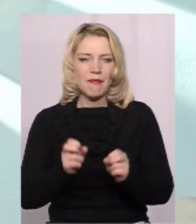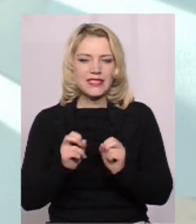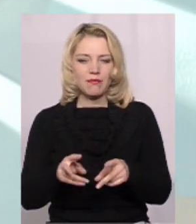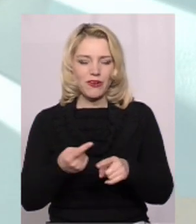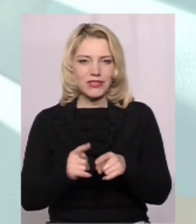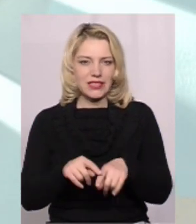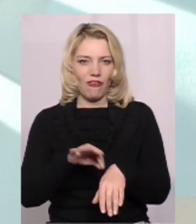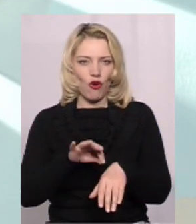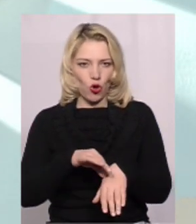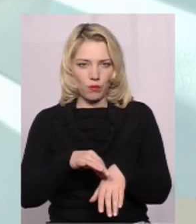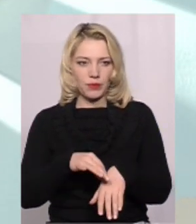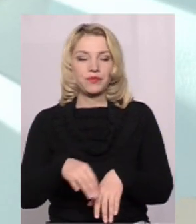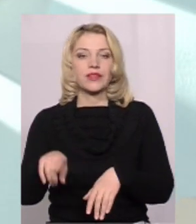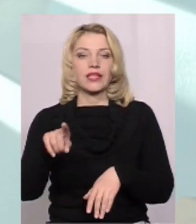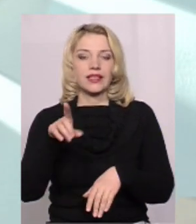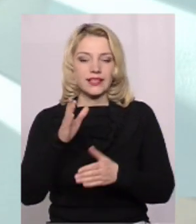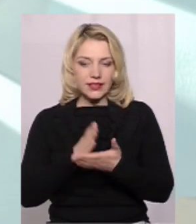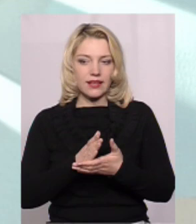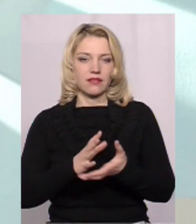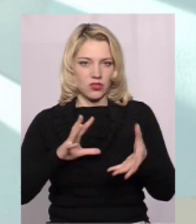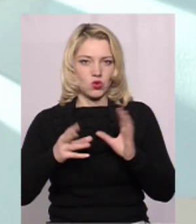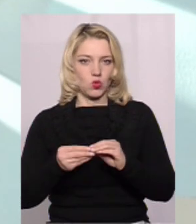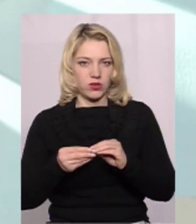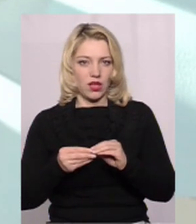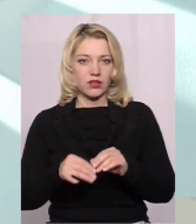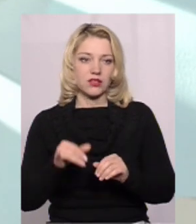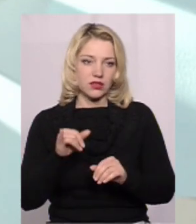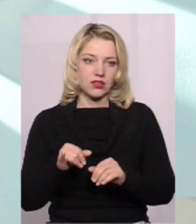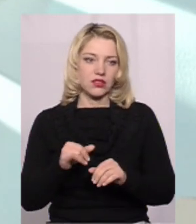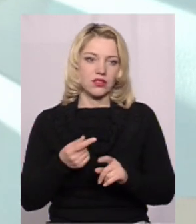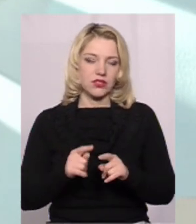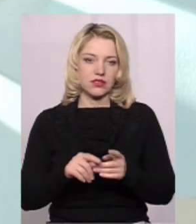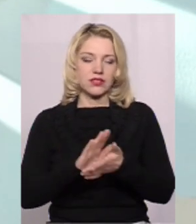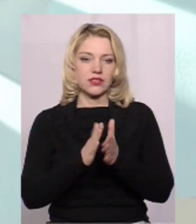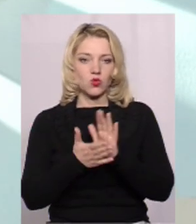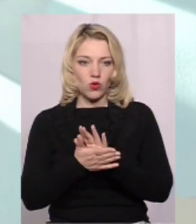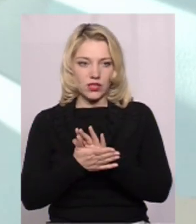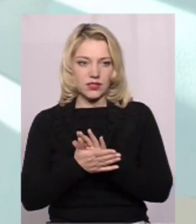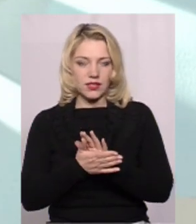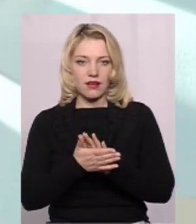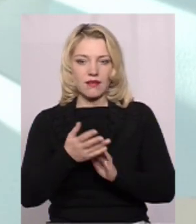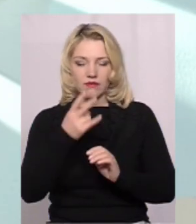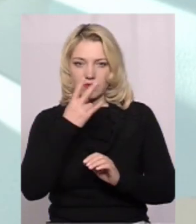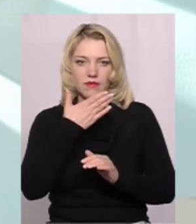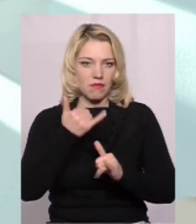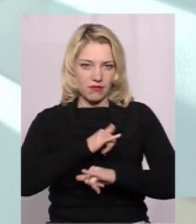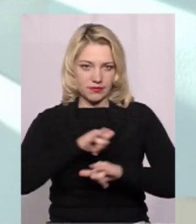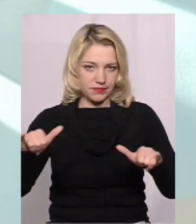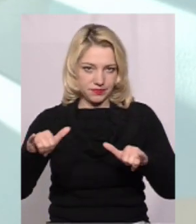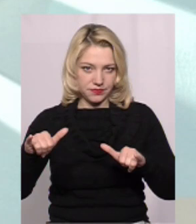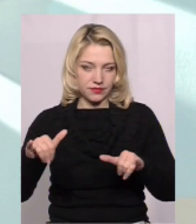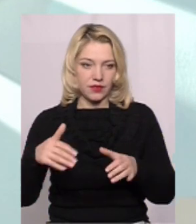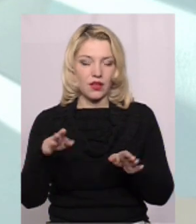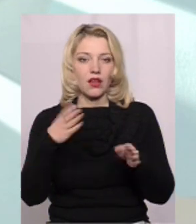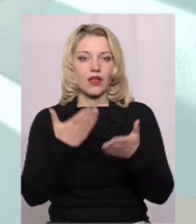хвороб, все ж таки є певний результат, і все ж таки на Хмельниччині оця ситуація не набирає таких обліків, як в